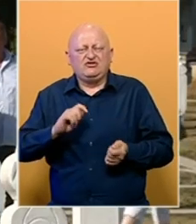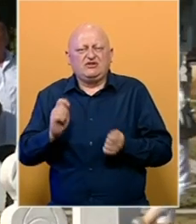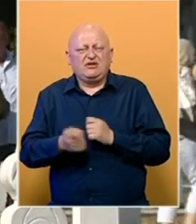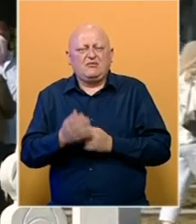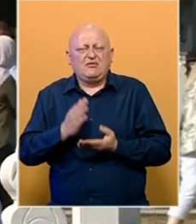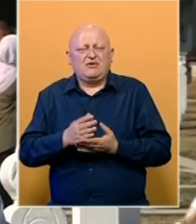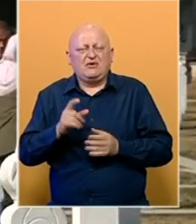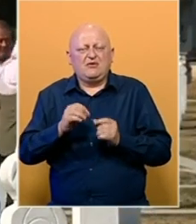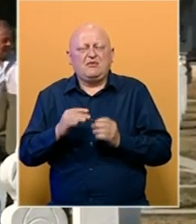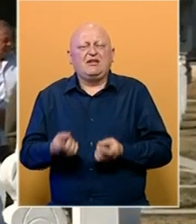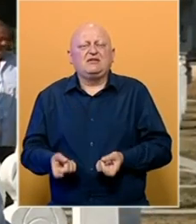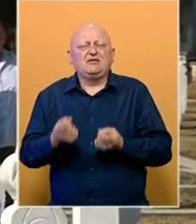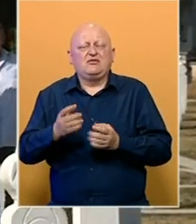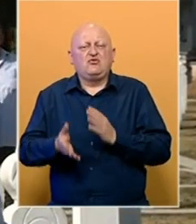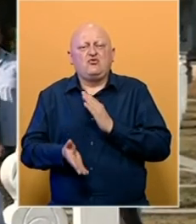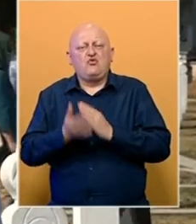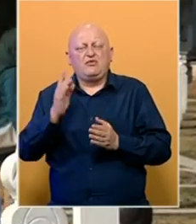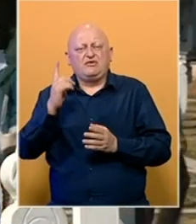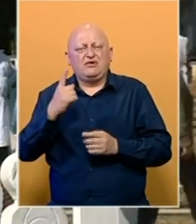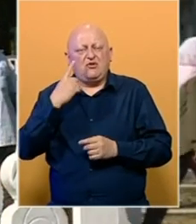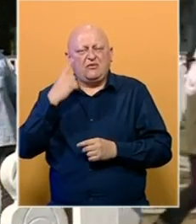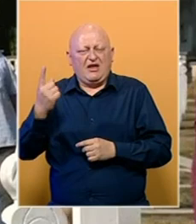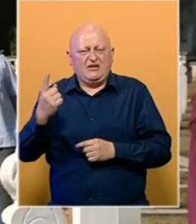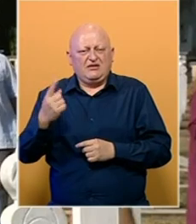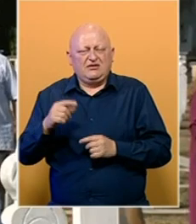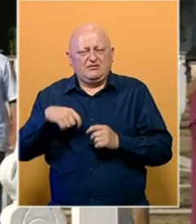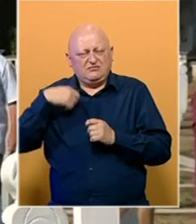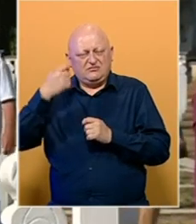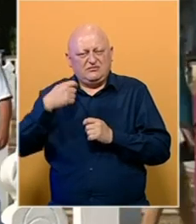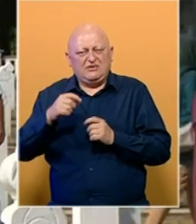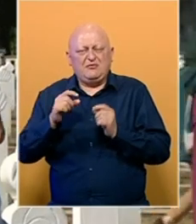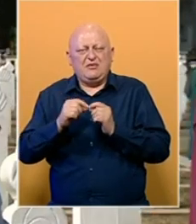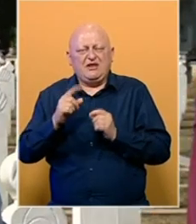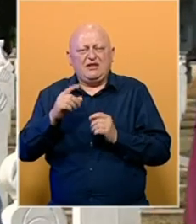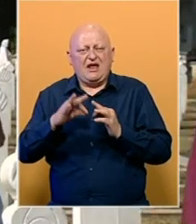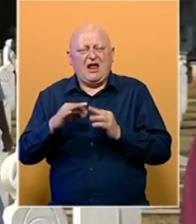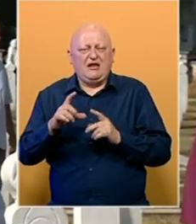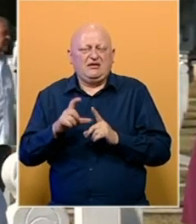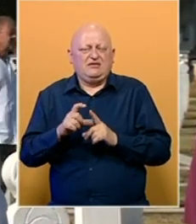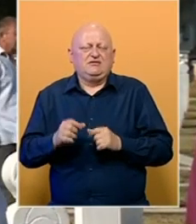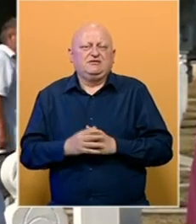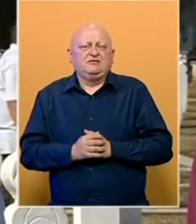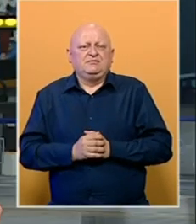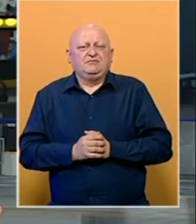činjenicu da su Biljani selo ubijeno u jednom danu. Za BHT1 iz Biljana, Alem Dedić.